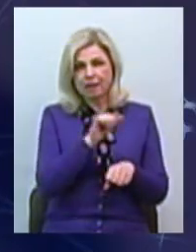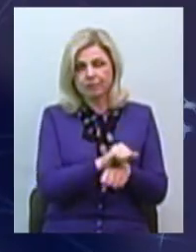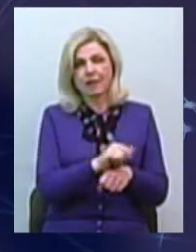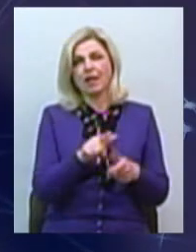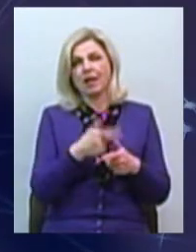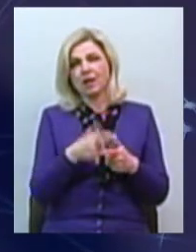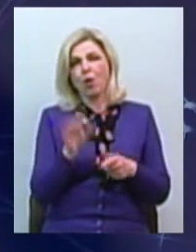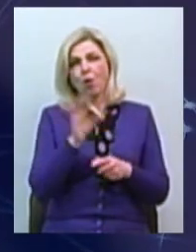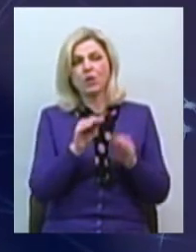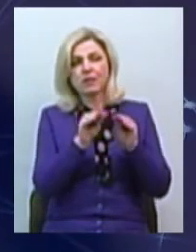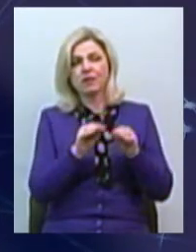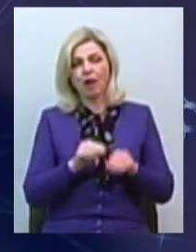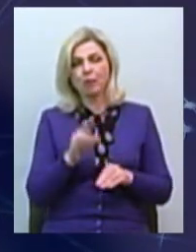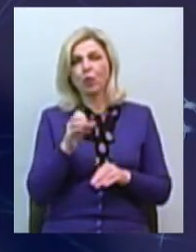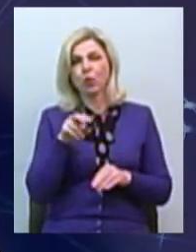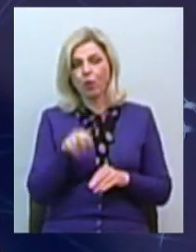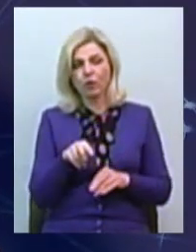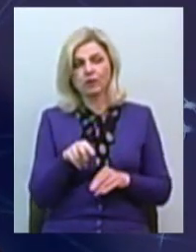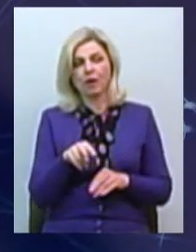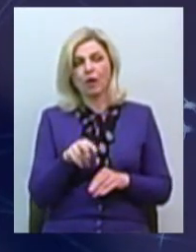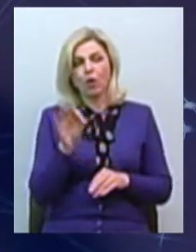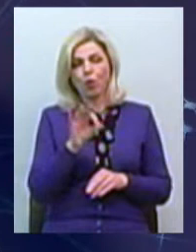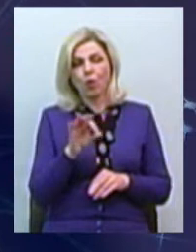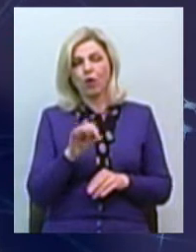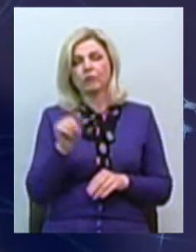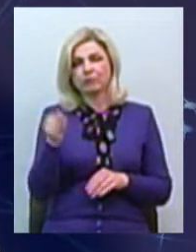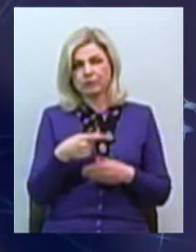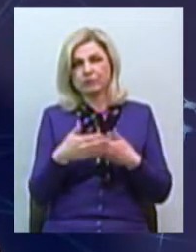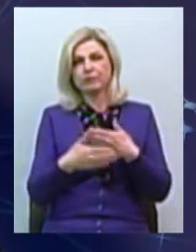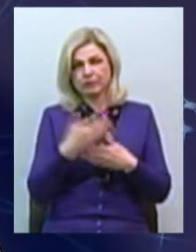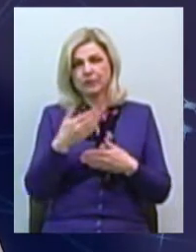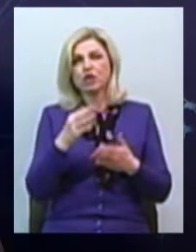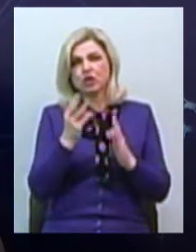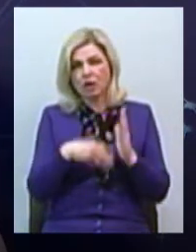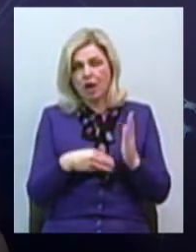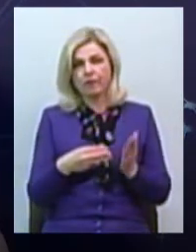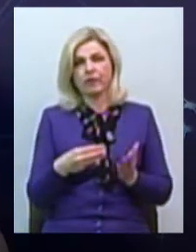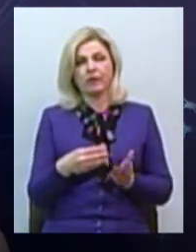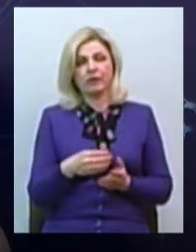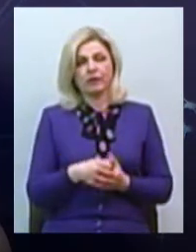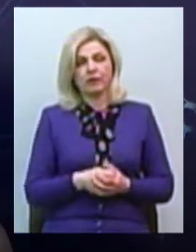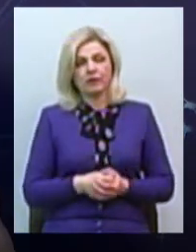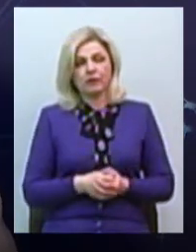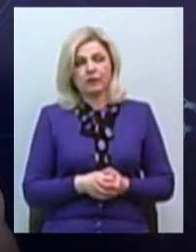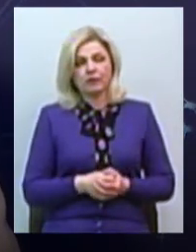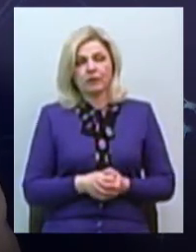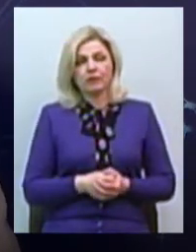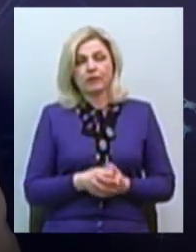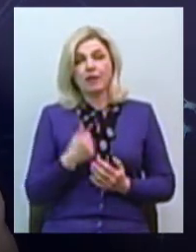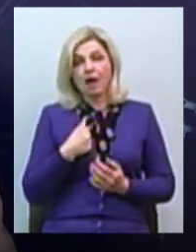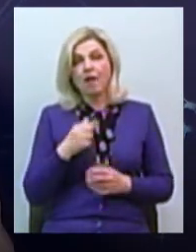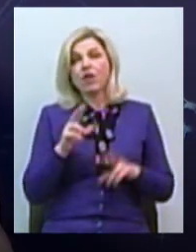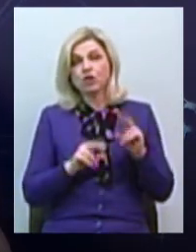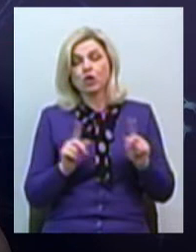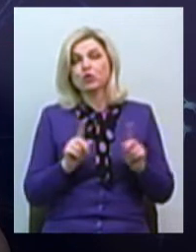щодо складання протоколів про притягнення до адміністративної відповідальності постанов. Я вважаю в даному